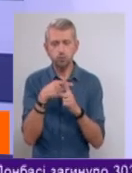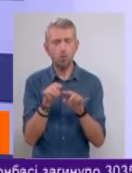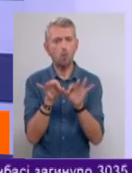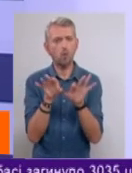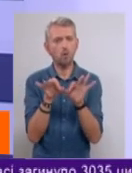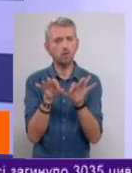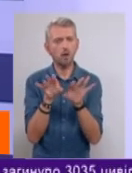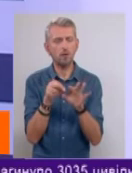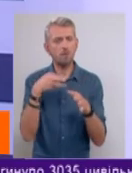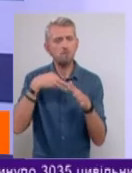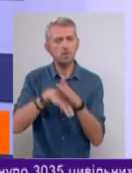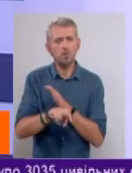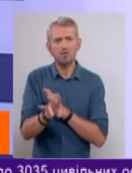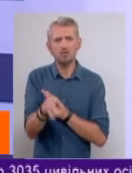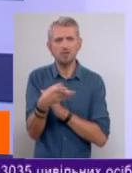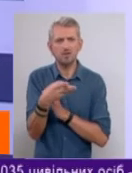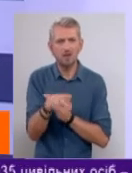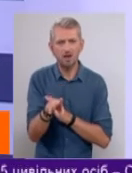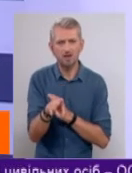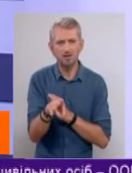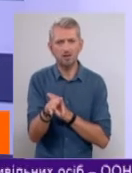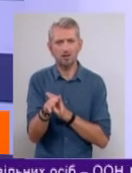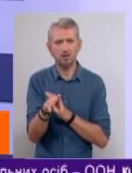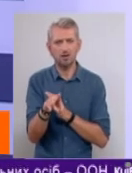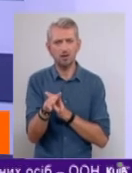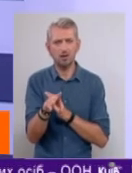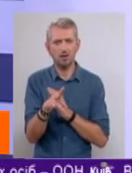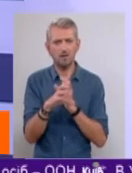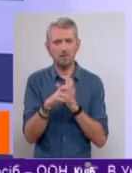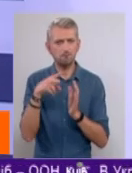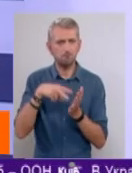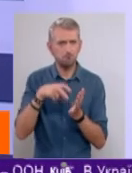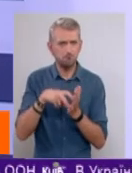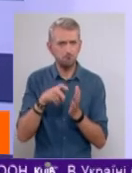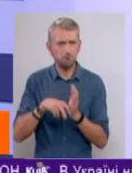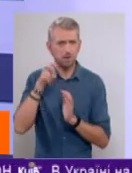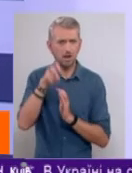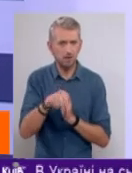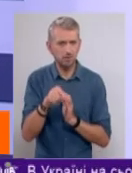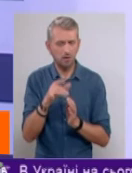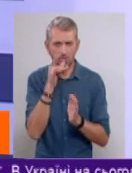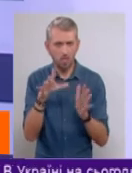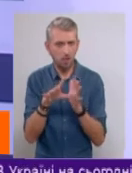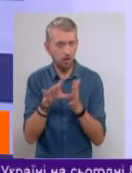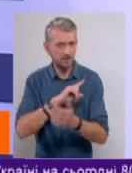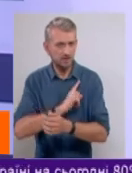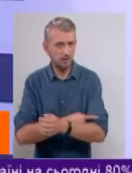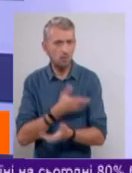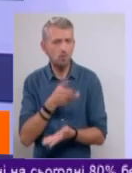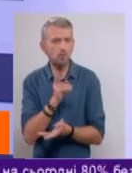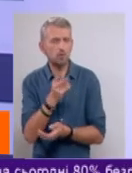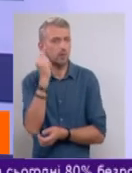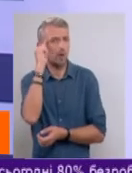що в метро не варто там прийгати через те, що там є велика напруга, то, можливо, хтось і